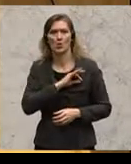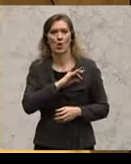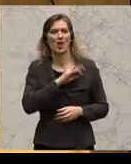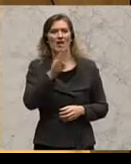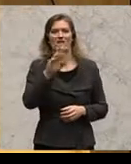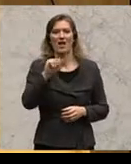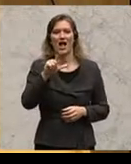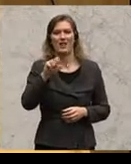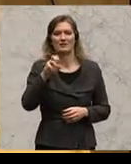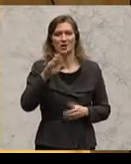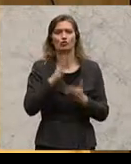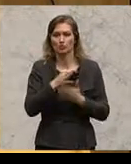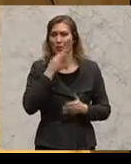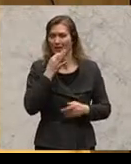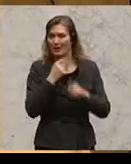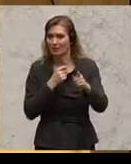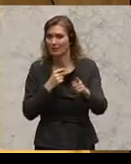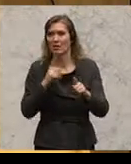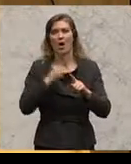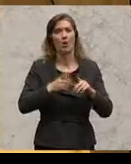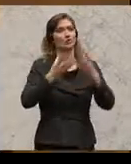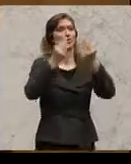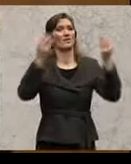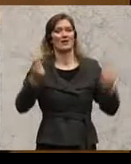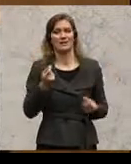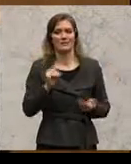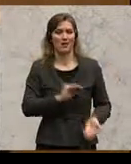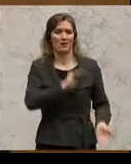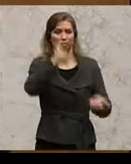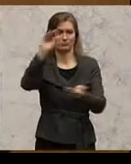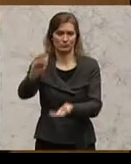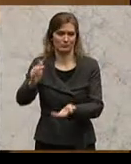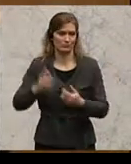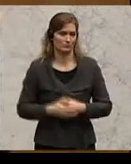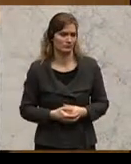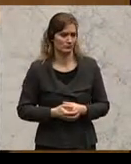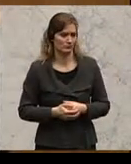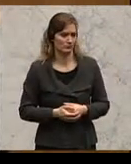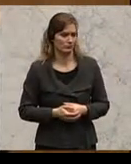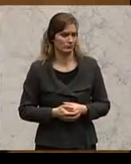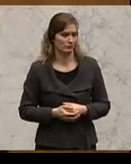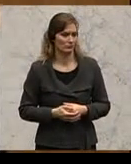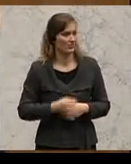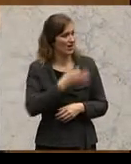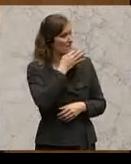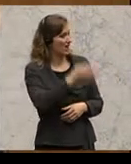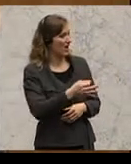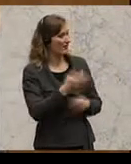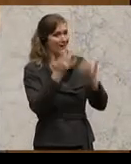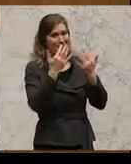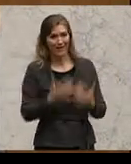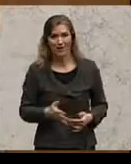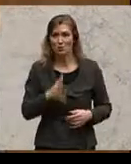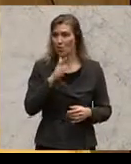gesagt, und vor allem auch diese umfangreiche finanzielle Ausstattung betrifft. Auch die Frage des Rechnungshofs, und die